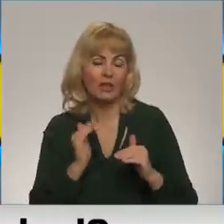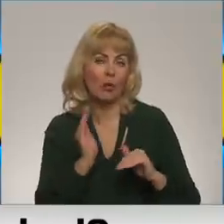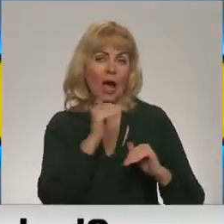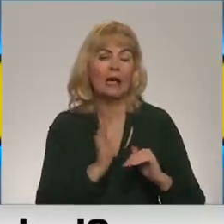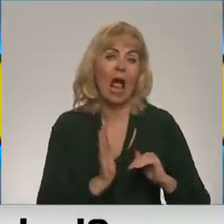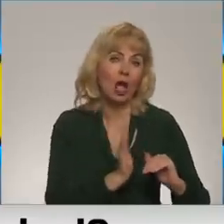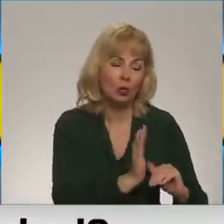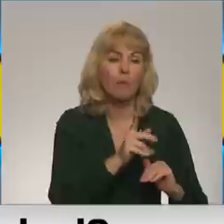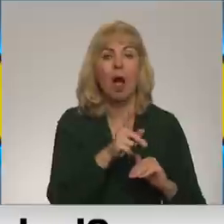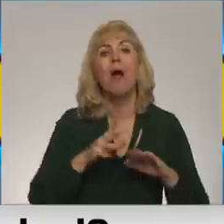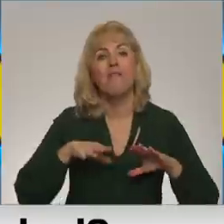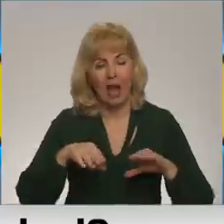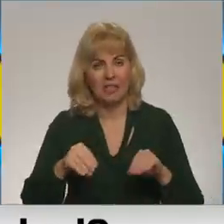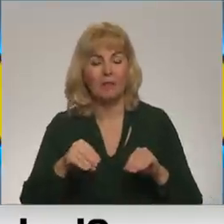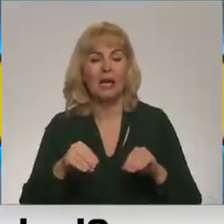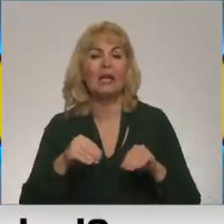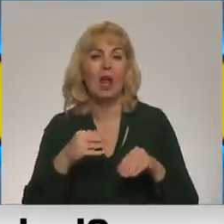ka Krievija diezgan veiksmīgi veiksmīgi tur operācijas.